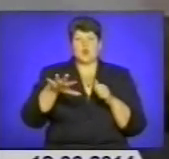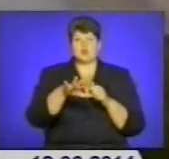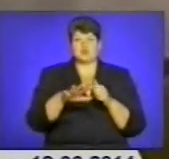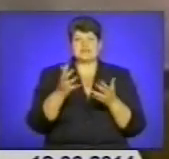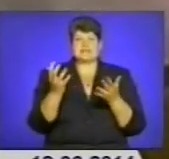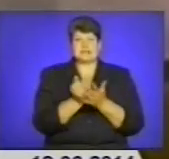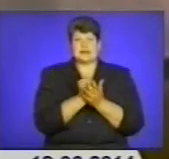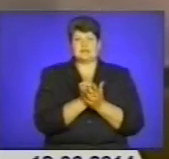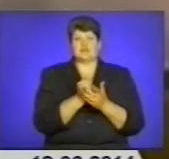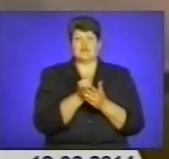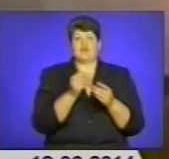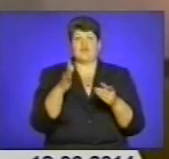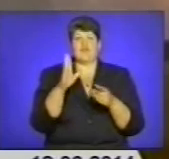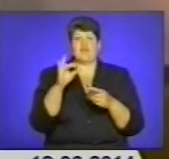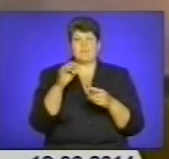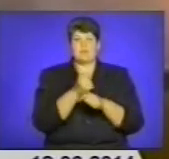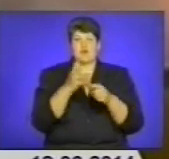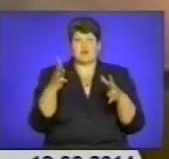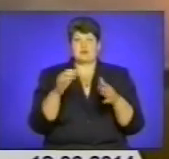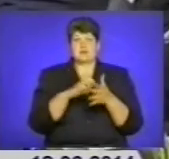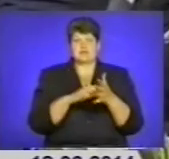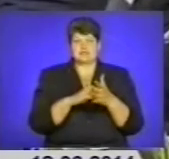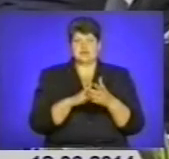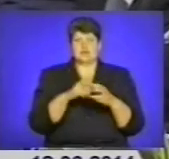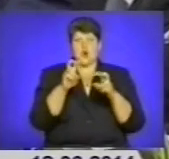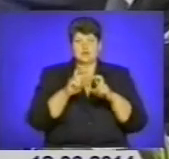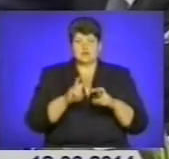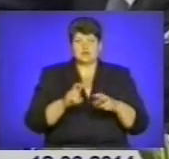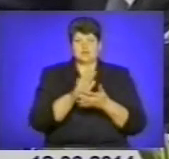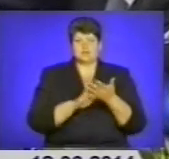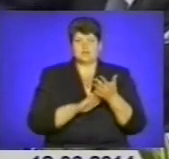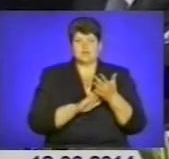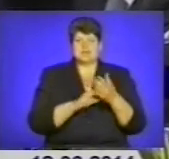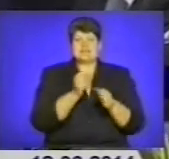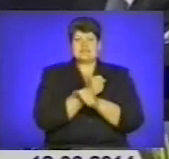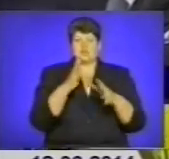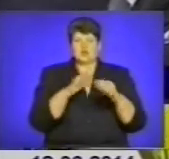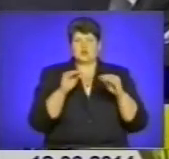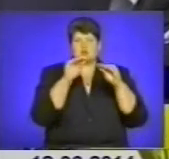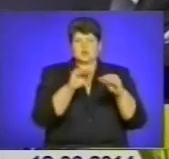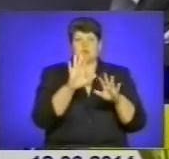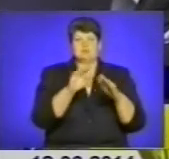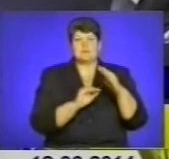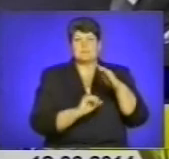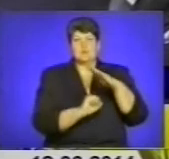знайдено рештки вибухового пристрою. Розслідування триває. Взрівне устрійство було заложено під основання